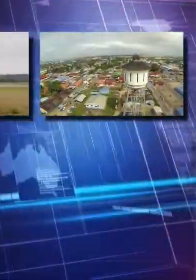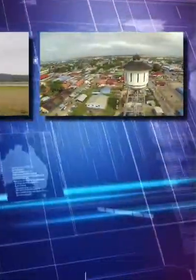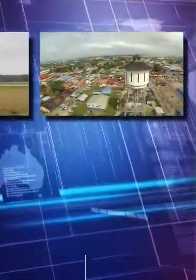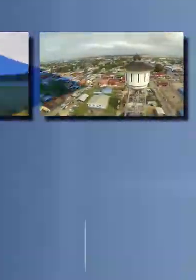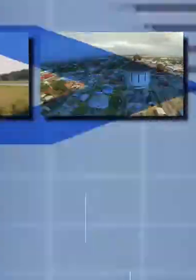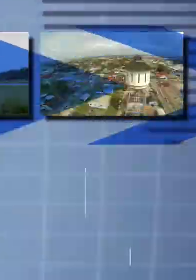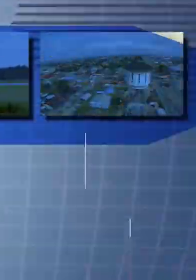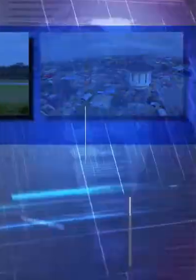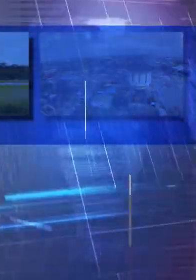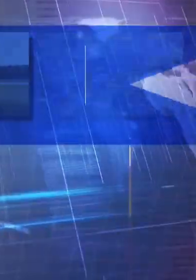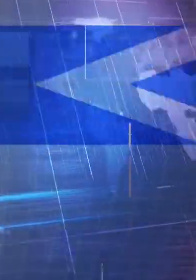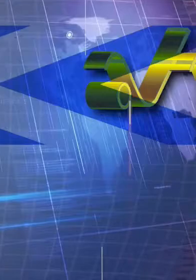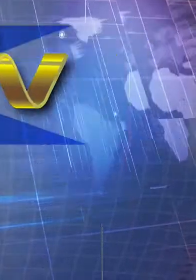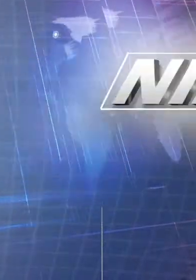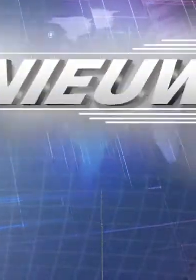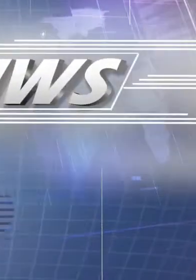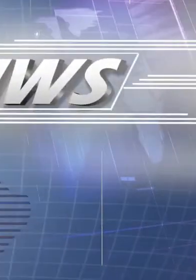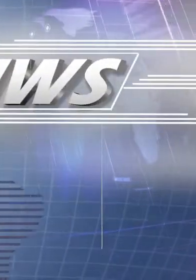Muziek